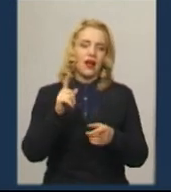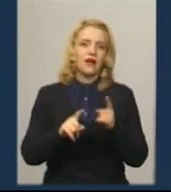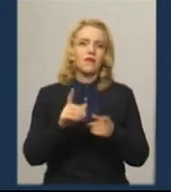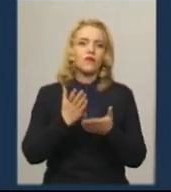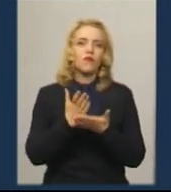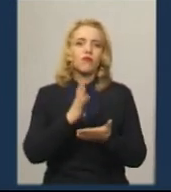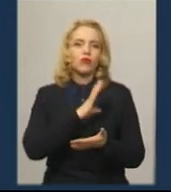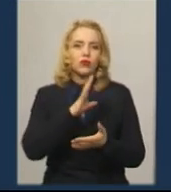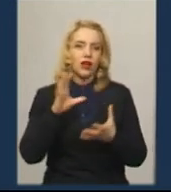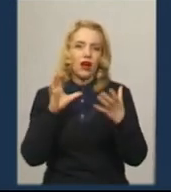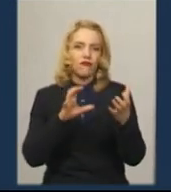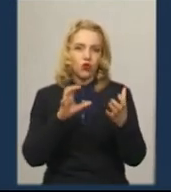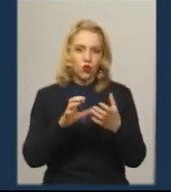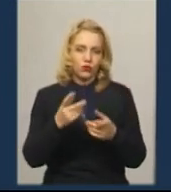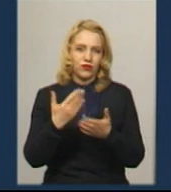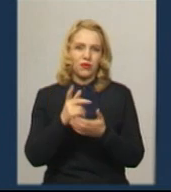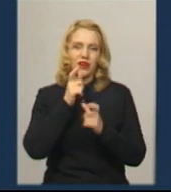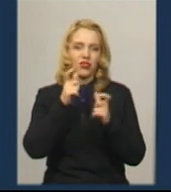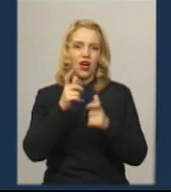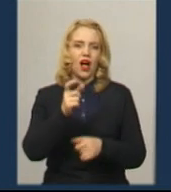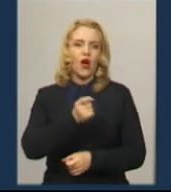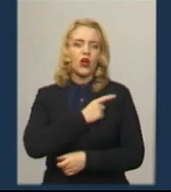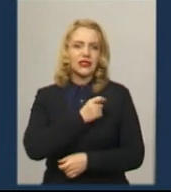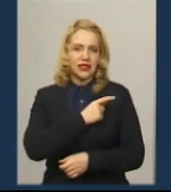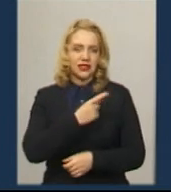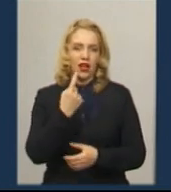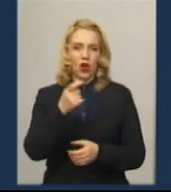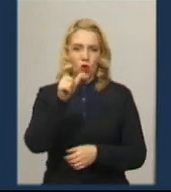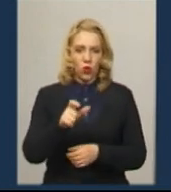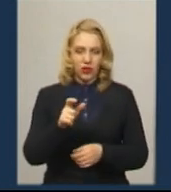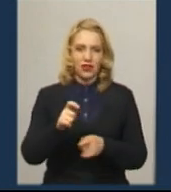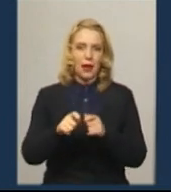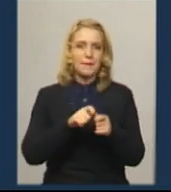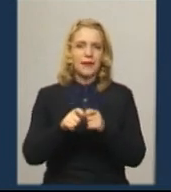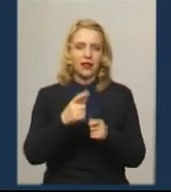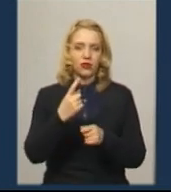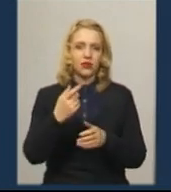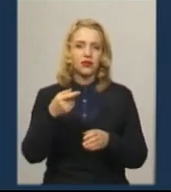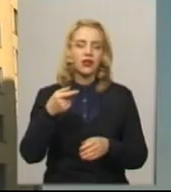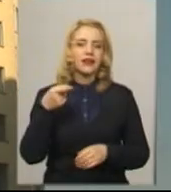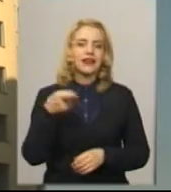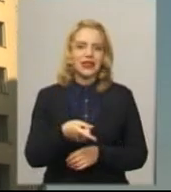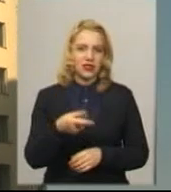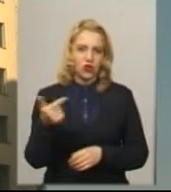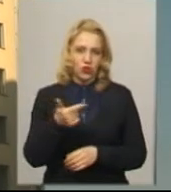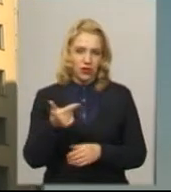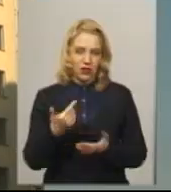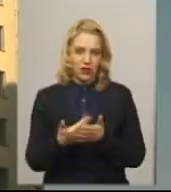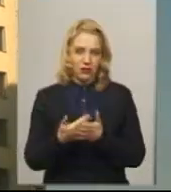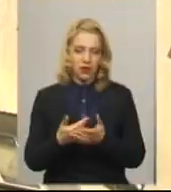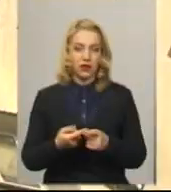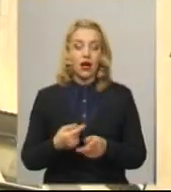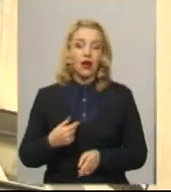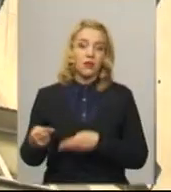Одесу, і дуже за облачні ціни. Чуть би не тисячу гривень чоловіка доїхати, наприклад, до Одеси чи до Миколаєва. Приїхавши до